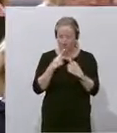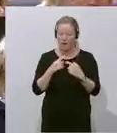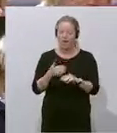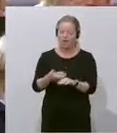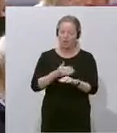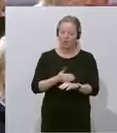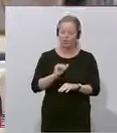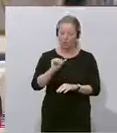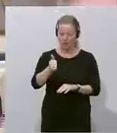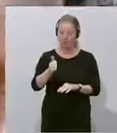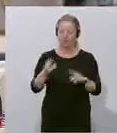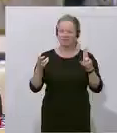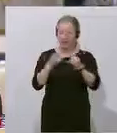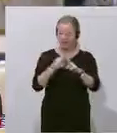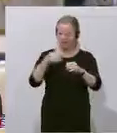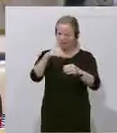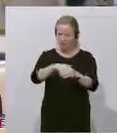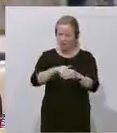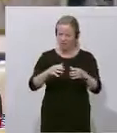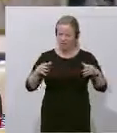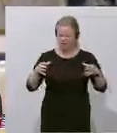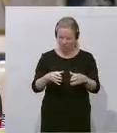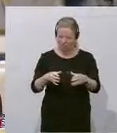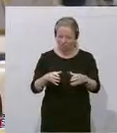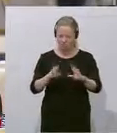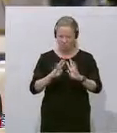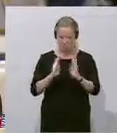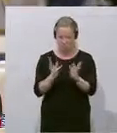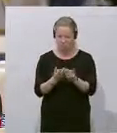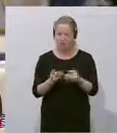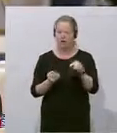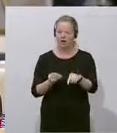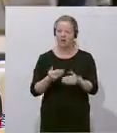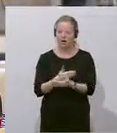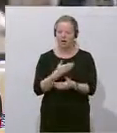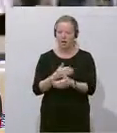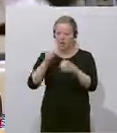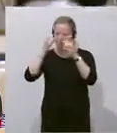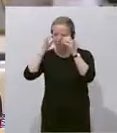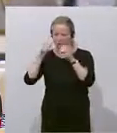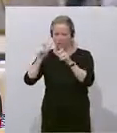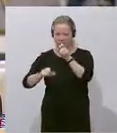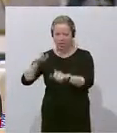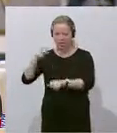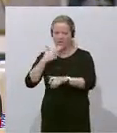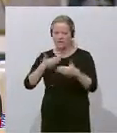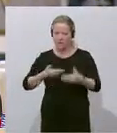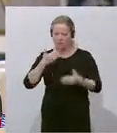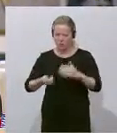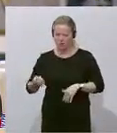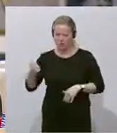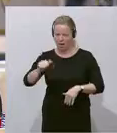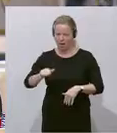zuerst einmal zu diesem Treffen. Werden bei diesem Treffen von den Vertretern der ÖVP, die an dieser Sitzung teilnehmen,